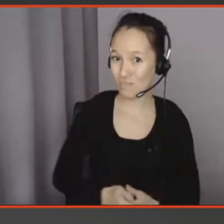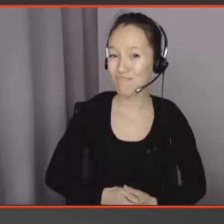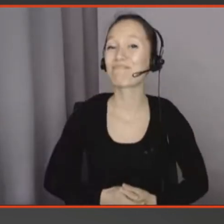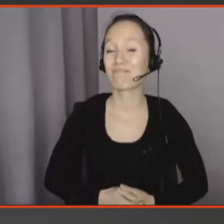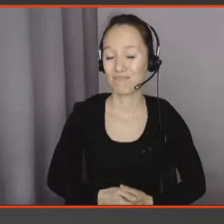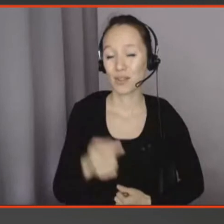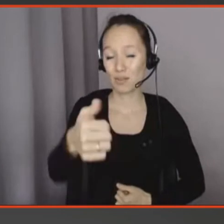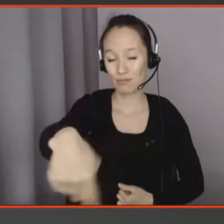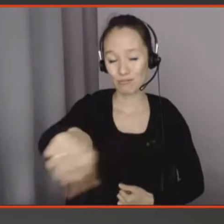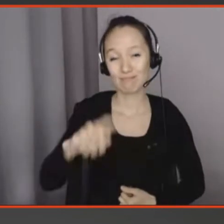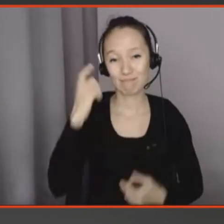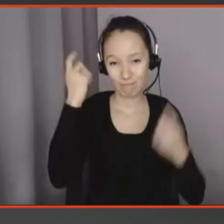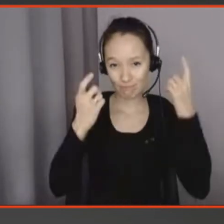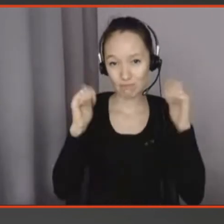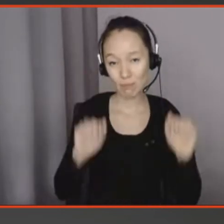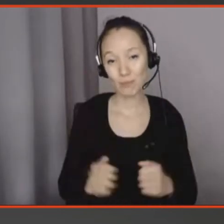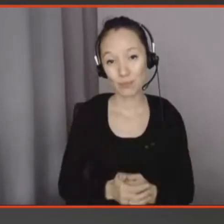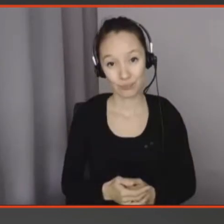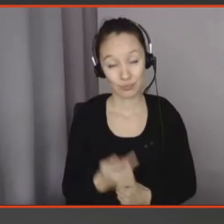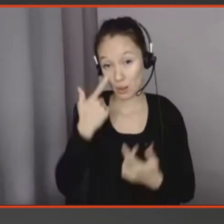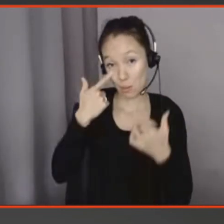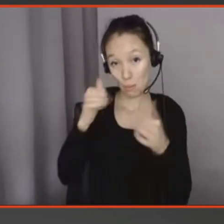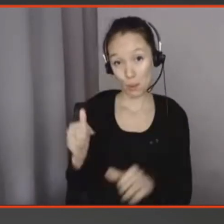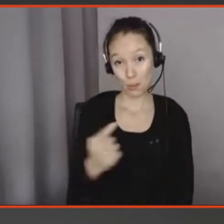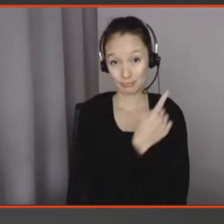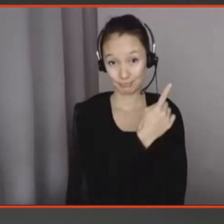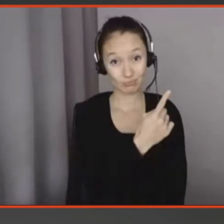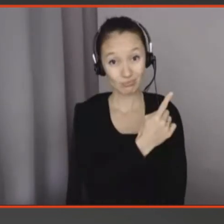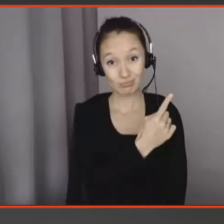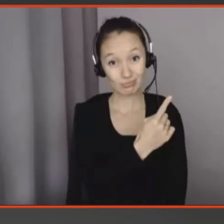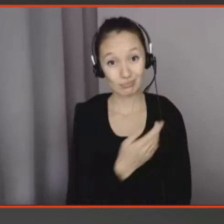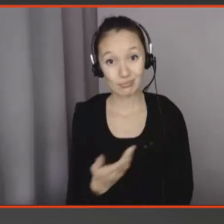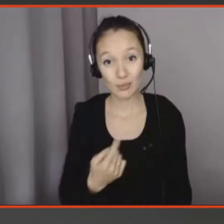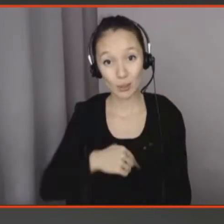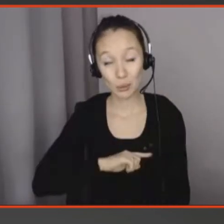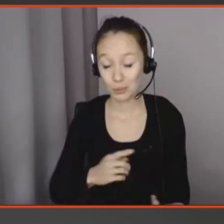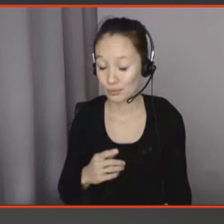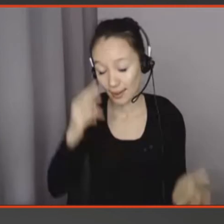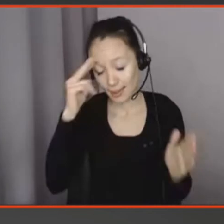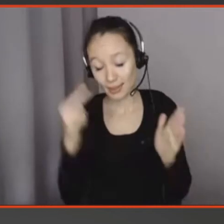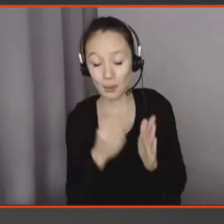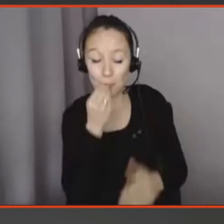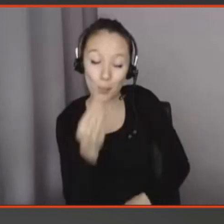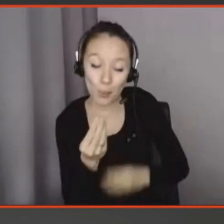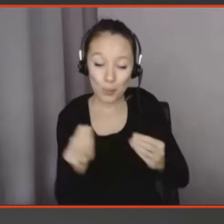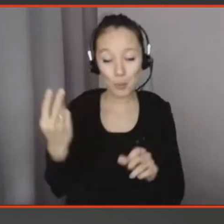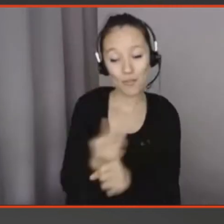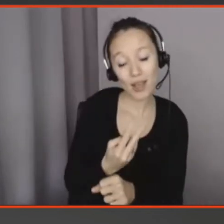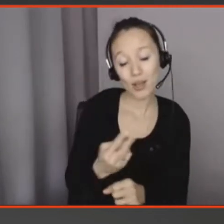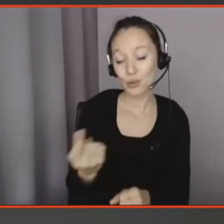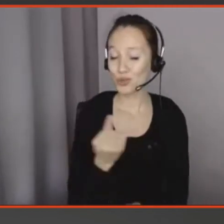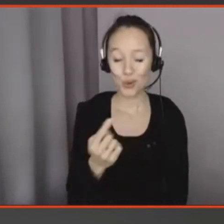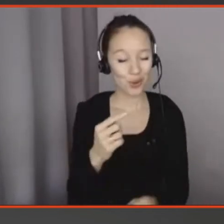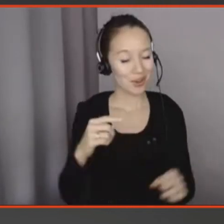là, on voit que c'est un spectre. On n'a jamais une éthique qui est bonne ou mauvaise. On n'a jamais tout noir ou tout blanc. Et il faut vraiment